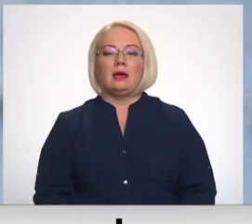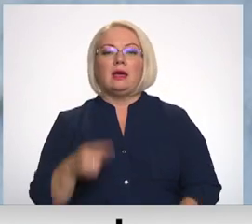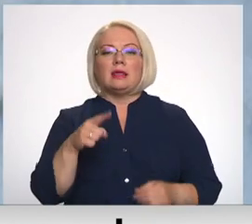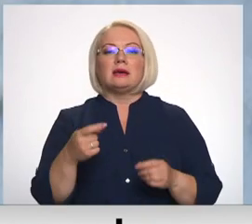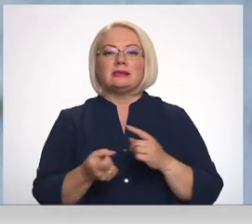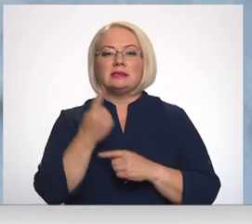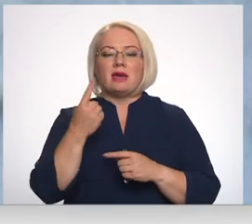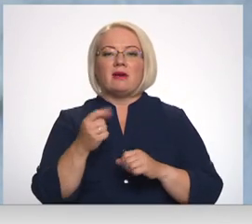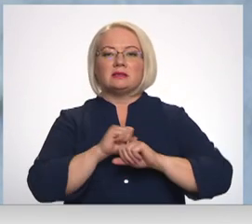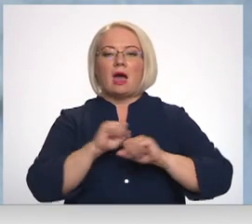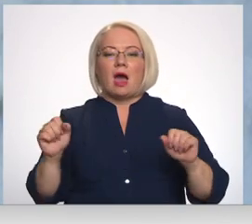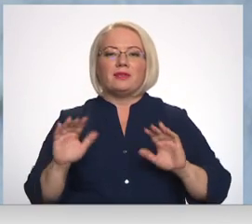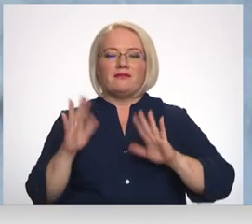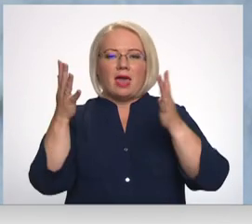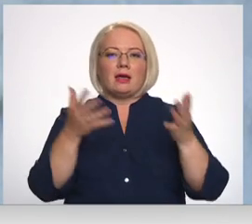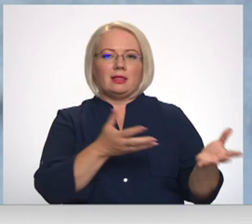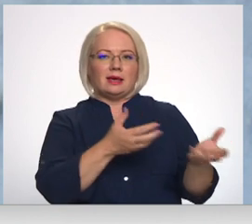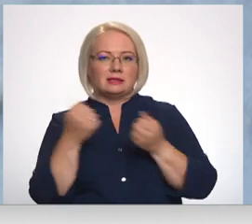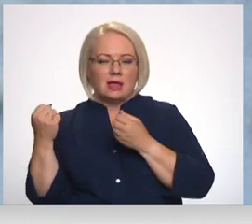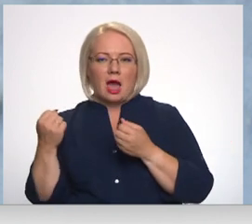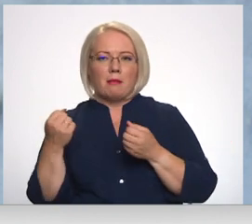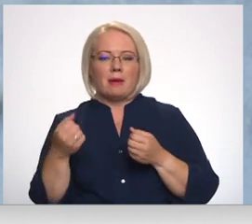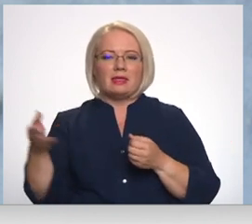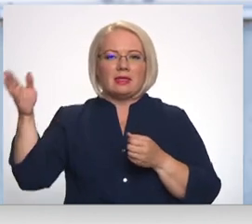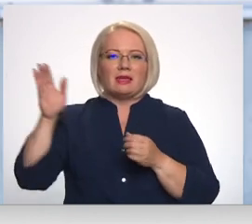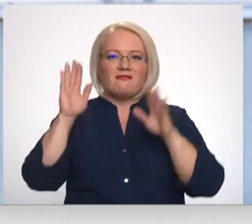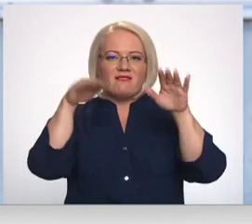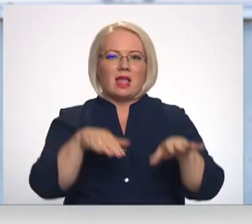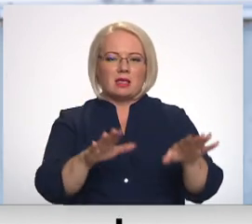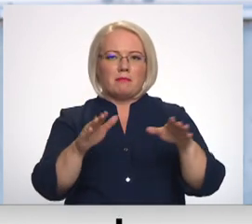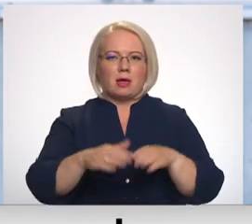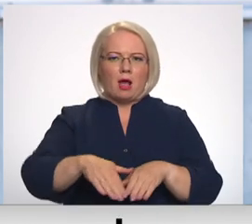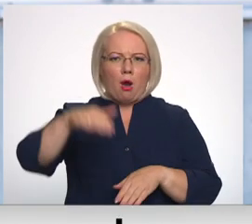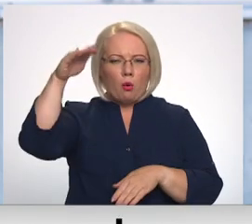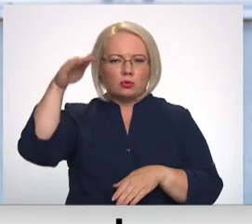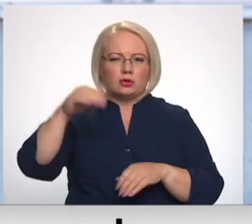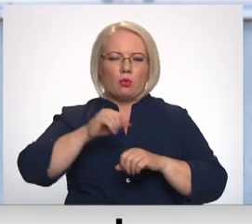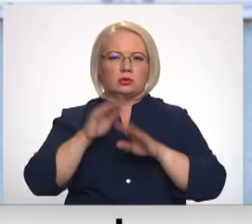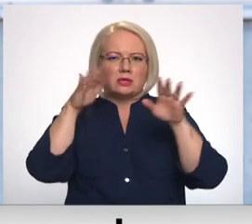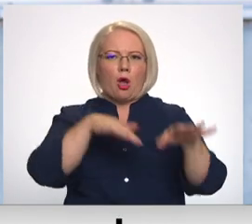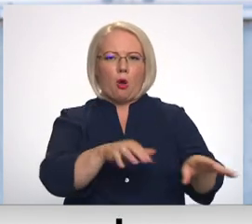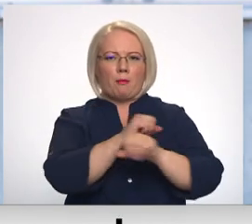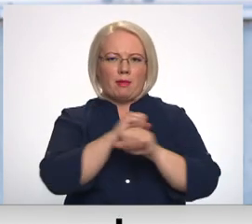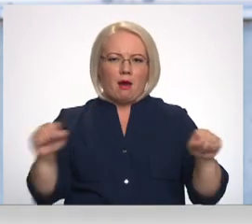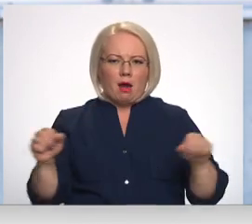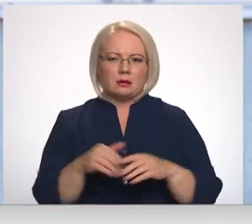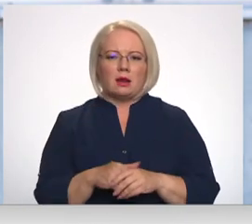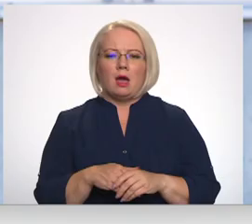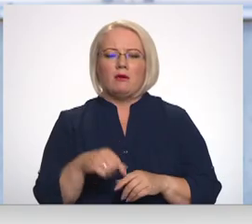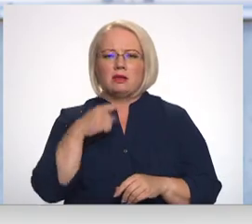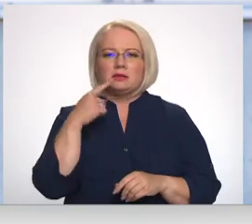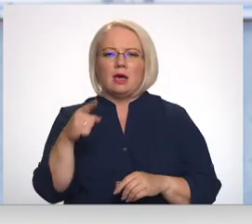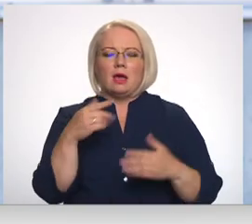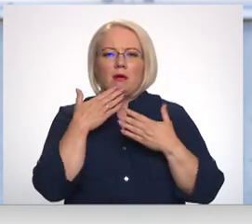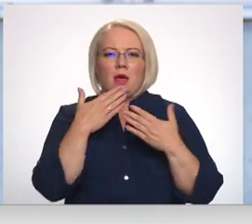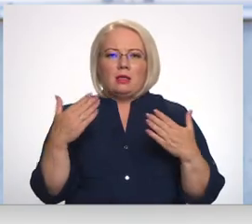dabūt viņas laukā, bet viņa jau bija liela un strauma bija liela. Lielam bija diezgan vējuši pretvējā, sanāca mests, bet pateicoties